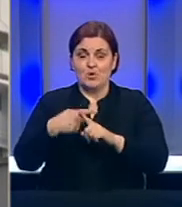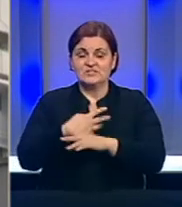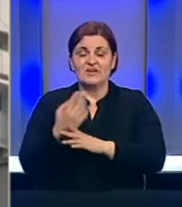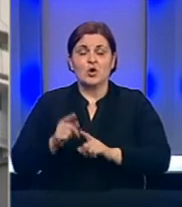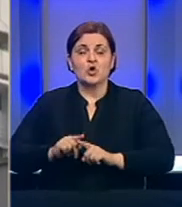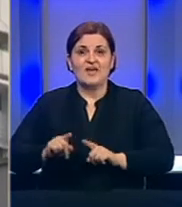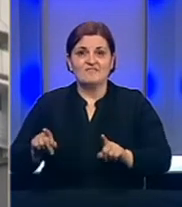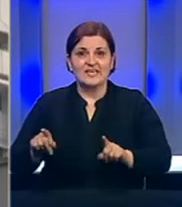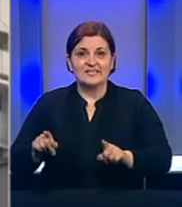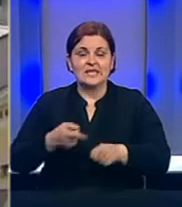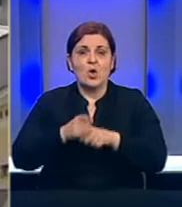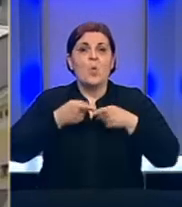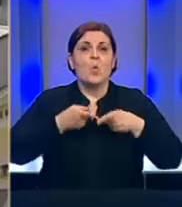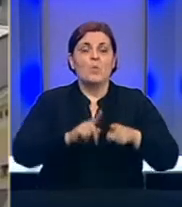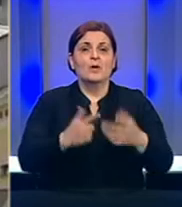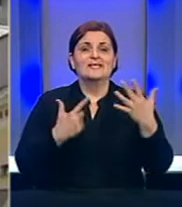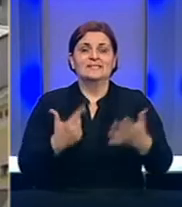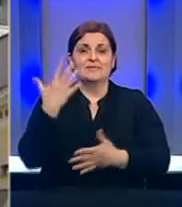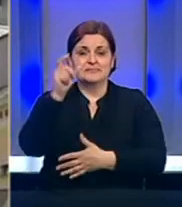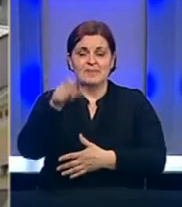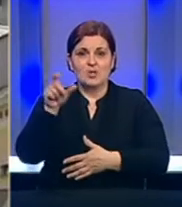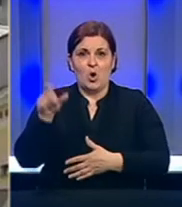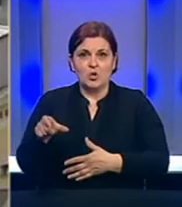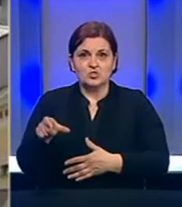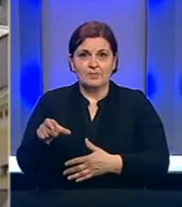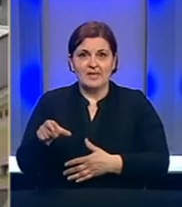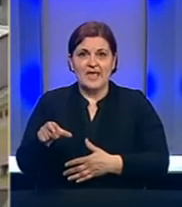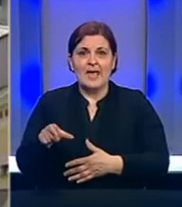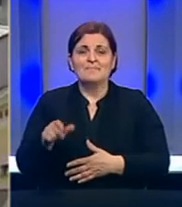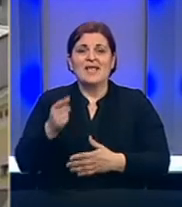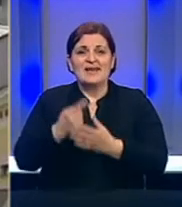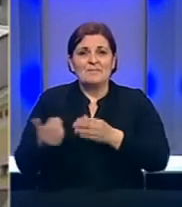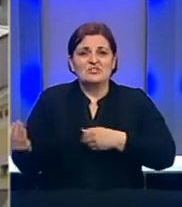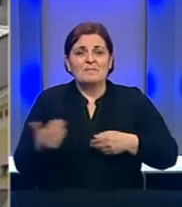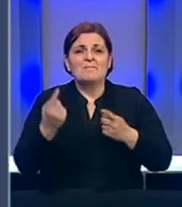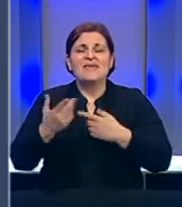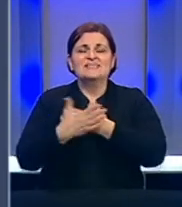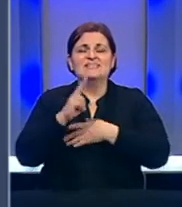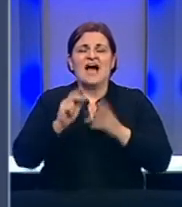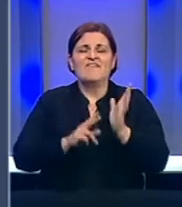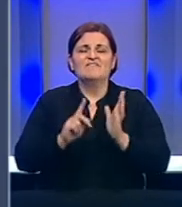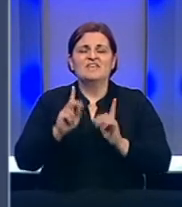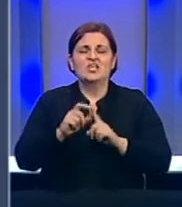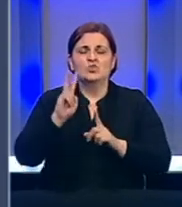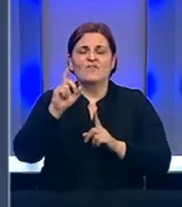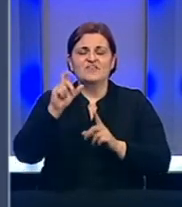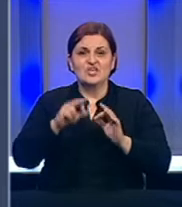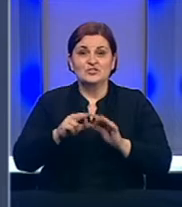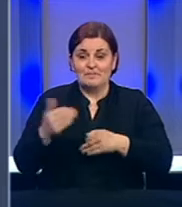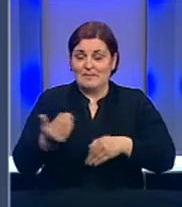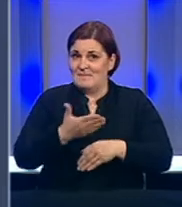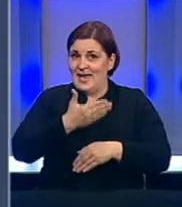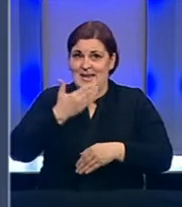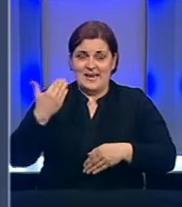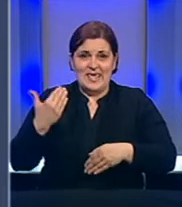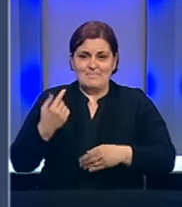koronavirus. Hospitalizirano je 75 osoba, a najmlađa je Beba iz Zavidovića. Beba nema simptoma,